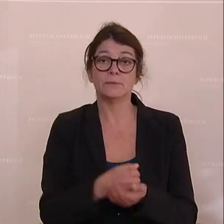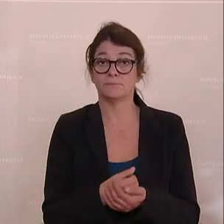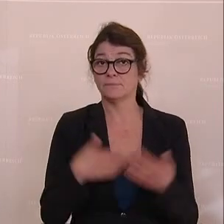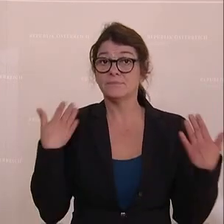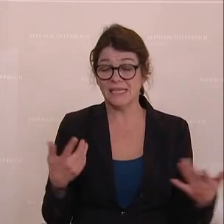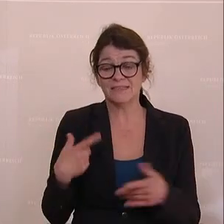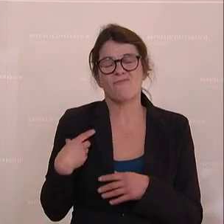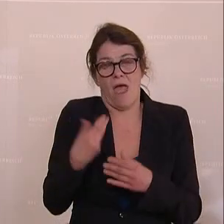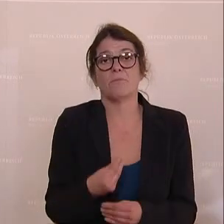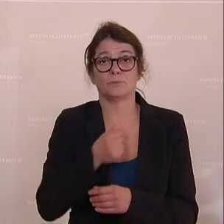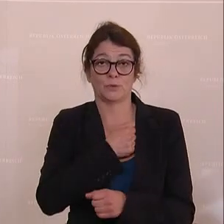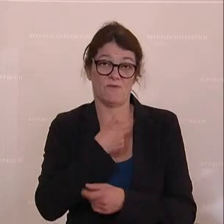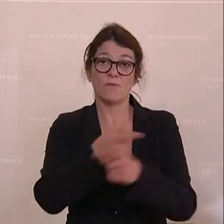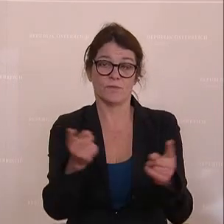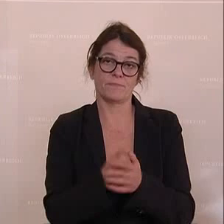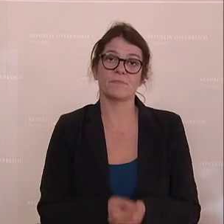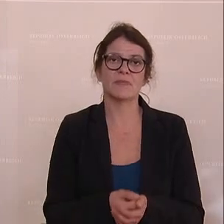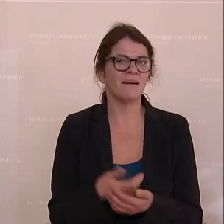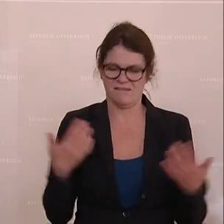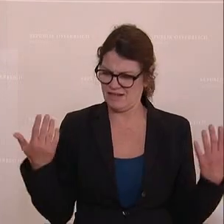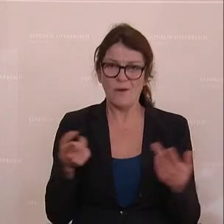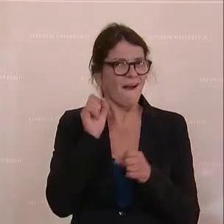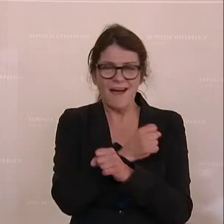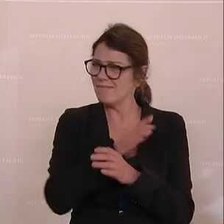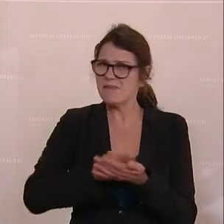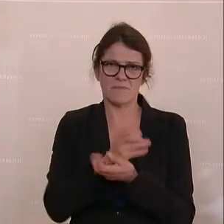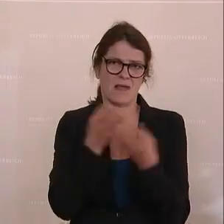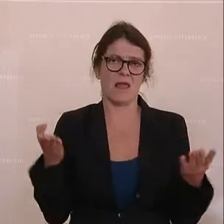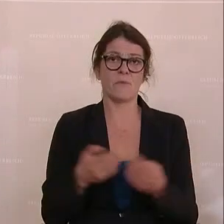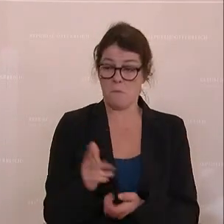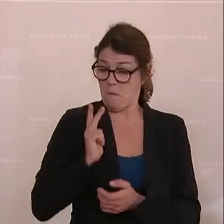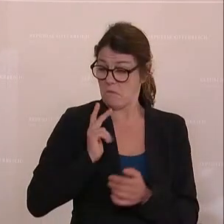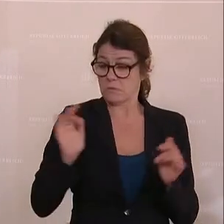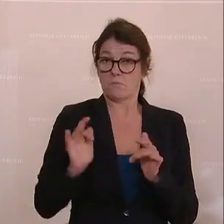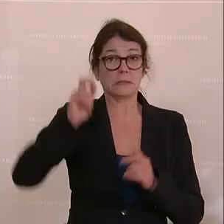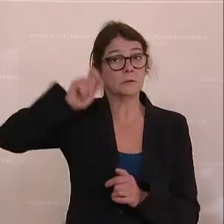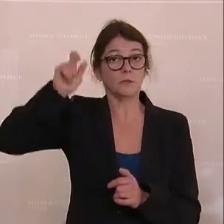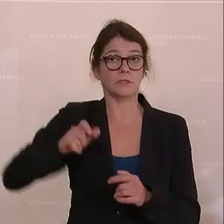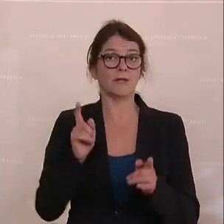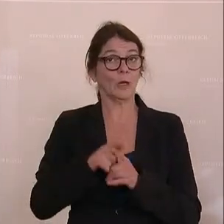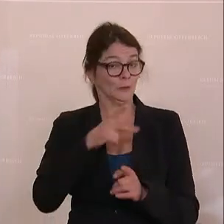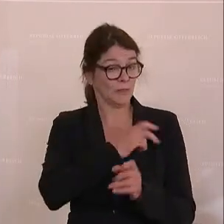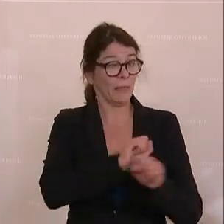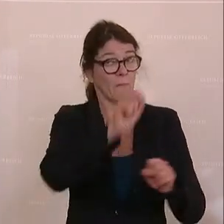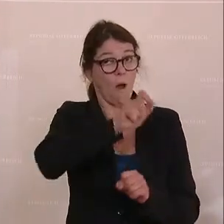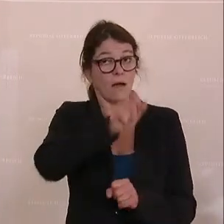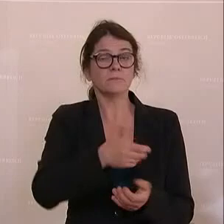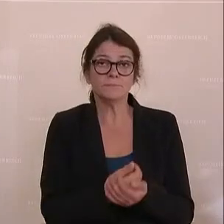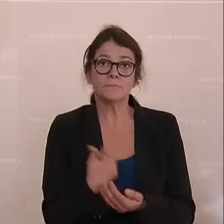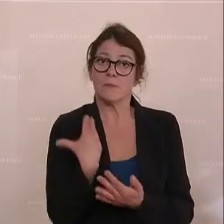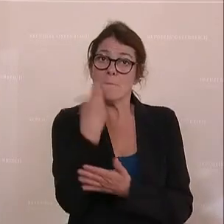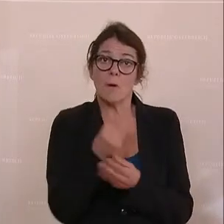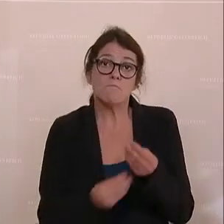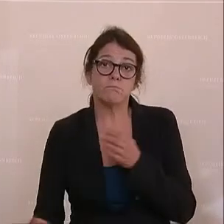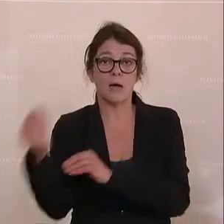Erbsünde von euch. Noch einmal, das können Sie ja keinen erklären. Luxuspensionisten, auch Sozialdemokraten, bekommen eine